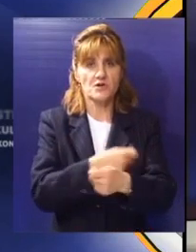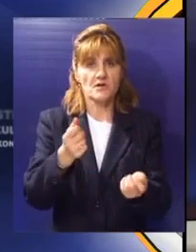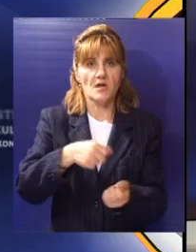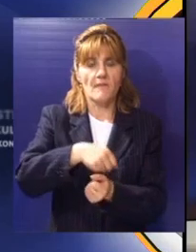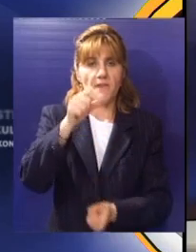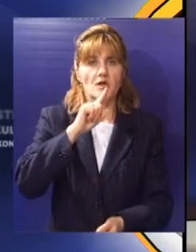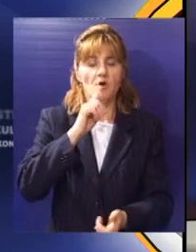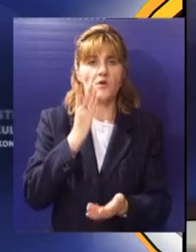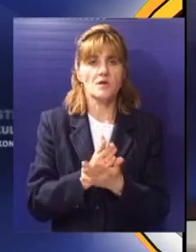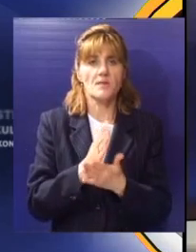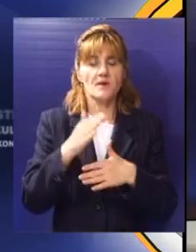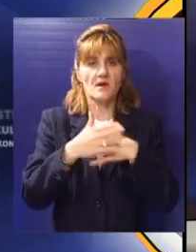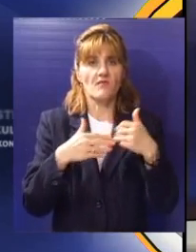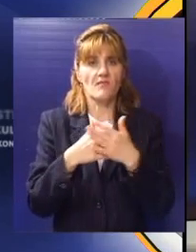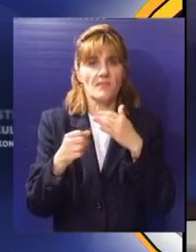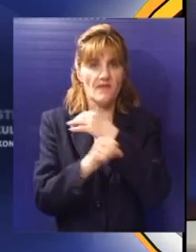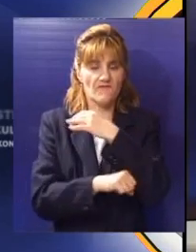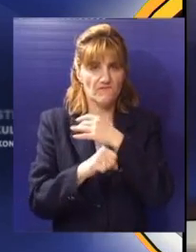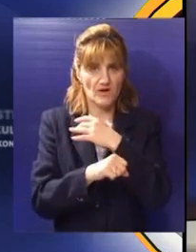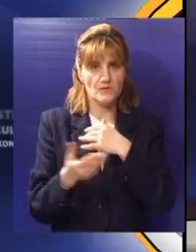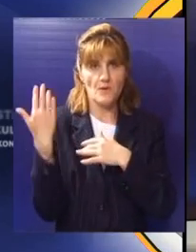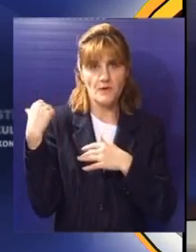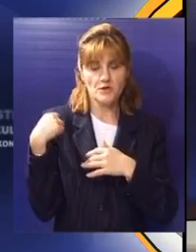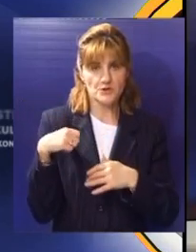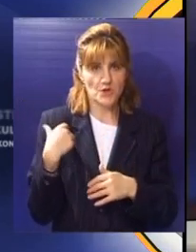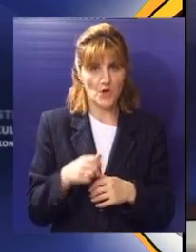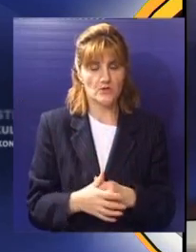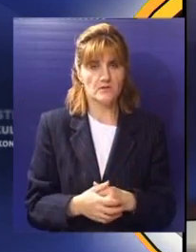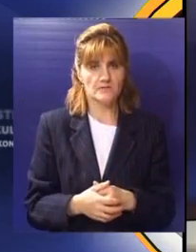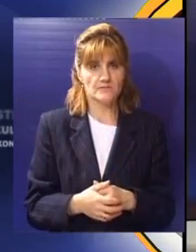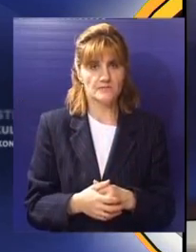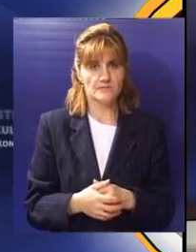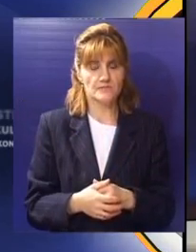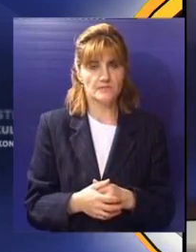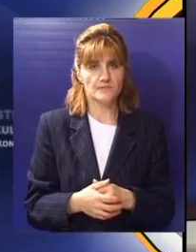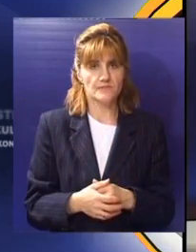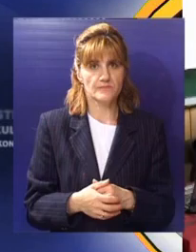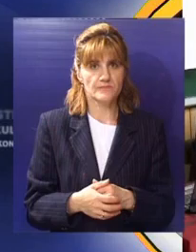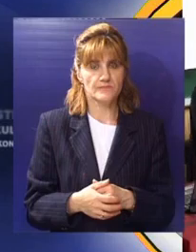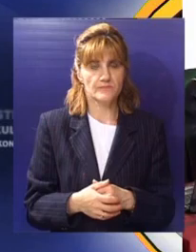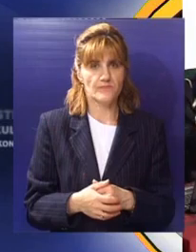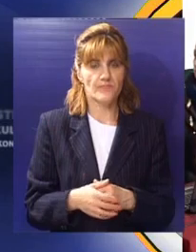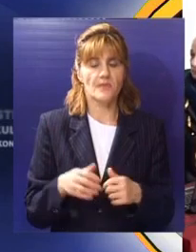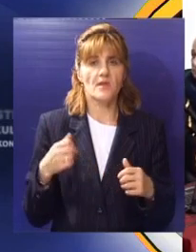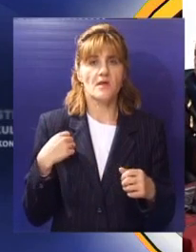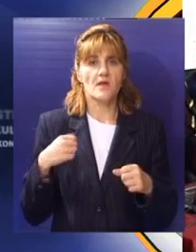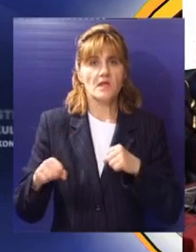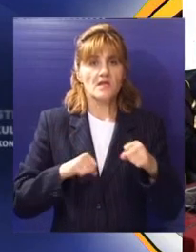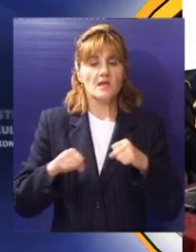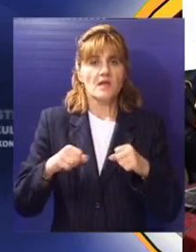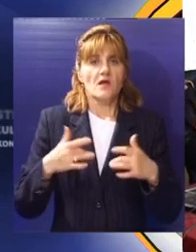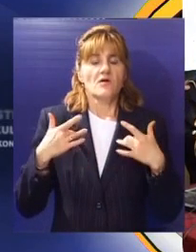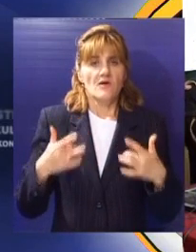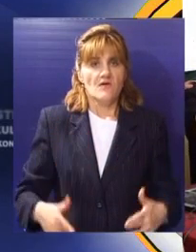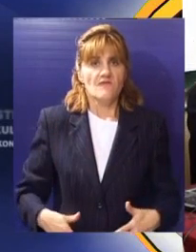dodelu diploma svršenim građevincima koji su položili diplomski rad u prethodnih godinu dana. Dekan fakulteta